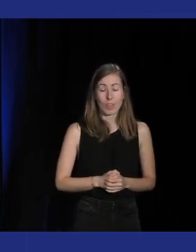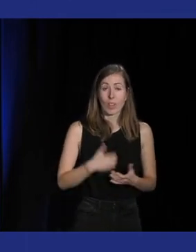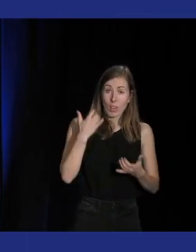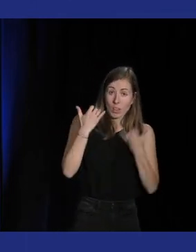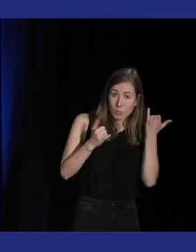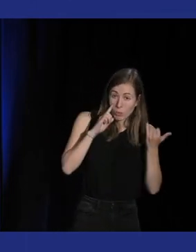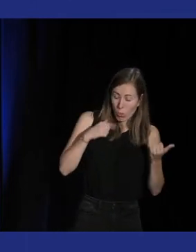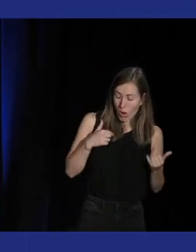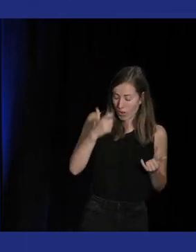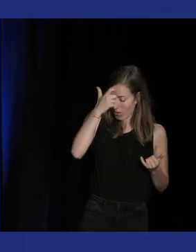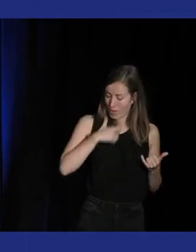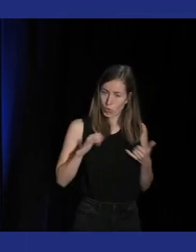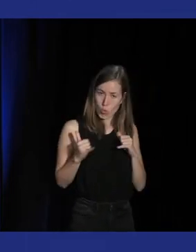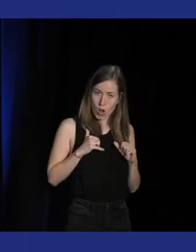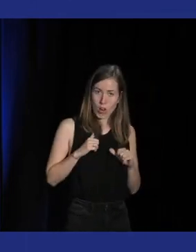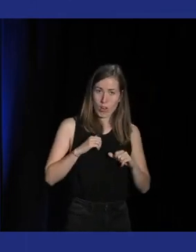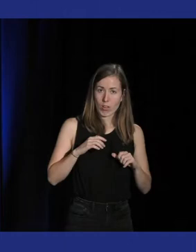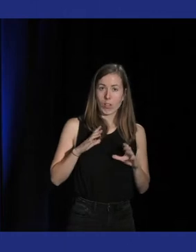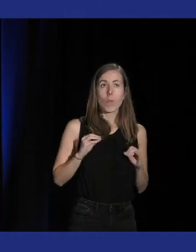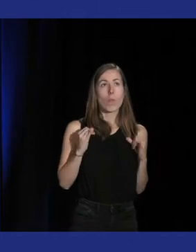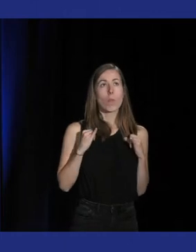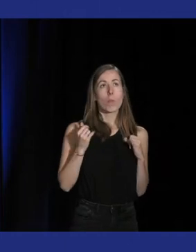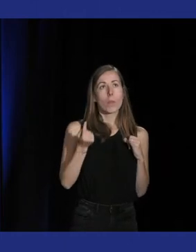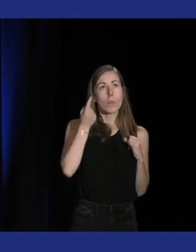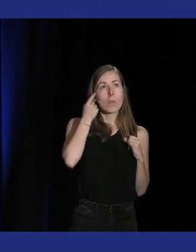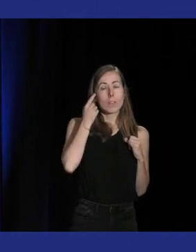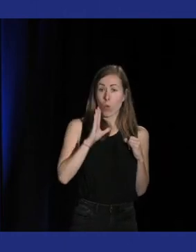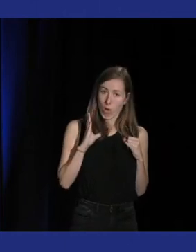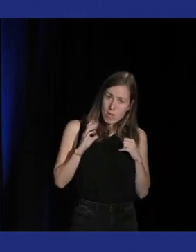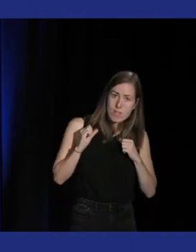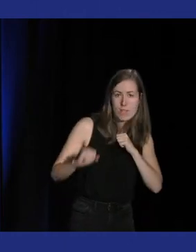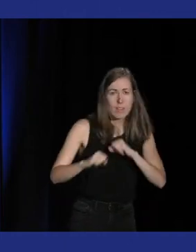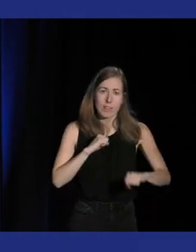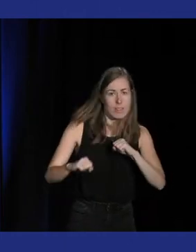du jeu en fait et de la musique on s'en souvient d'autant plus aussi